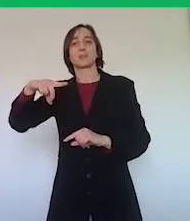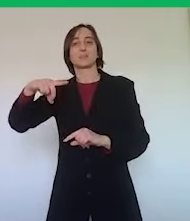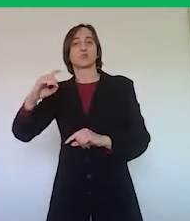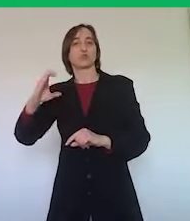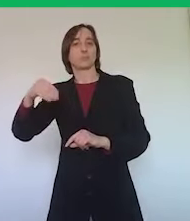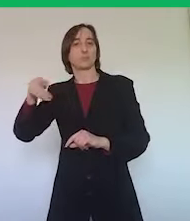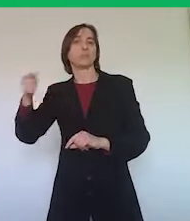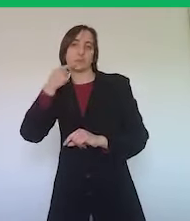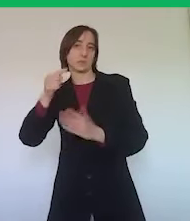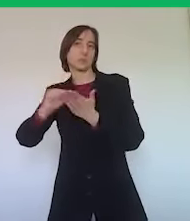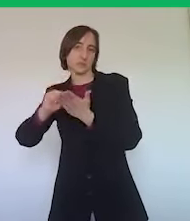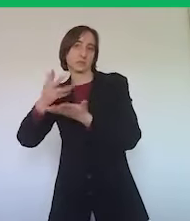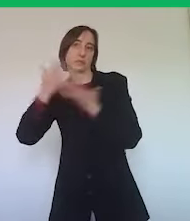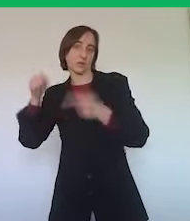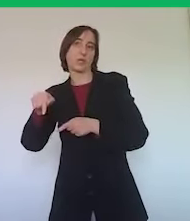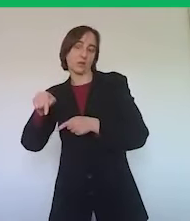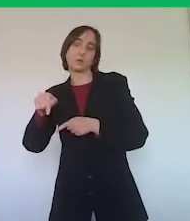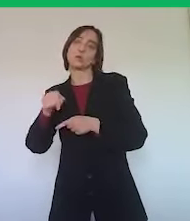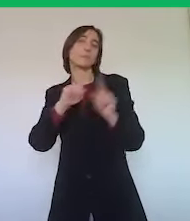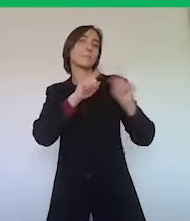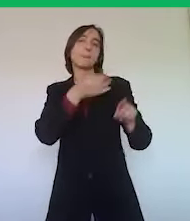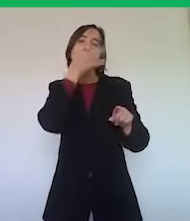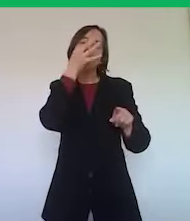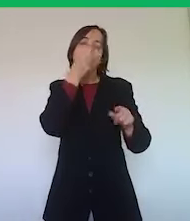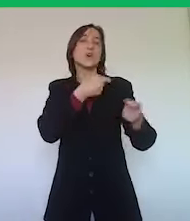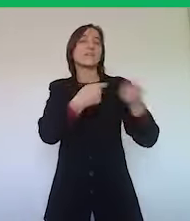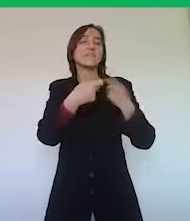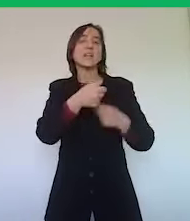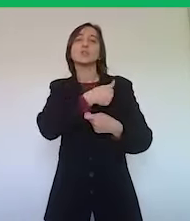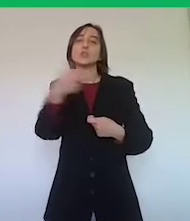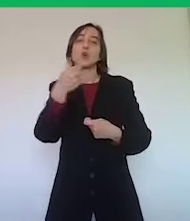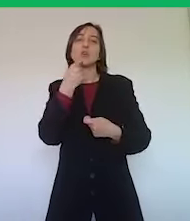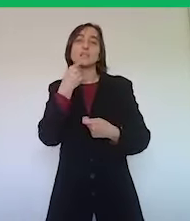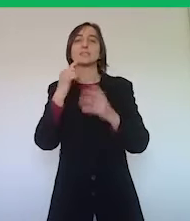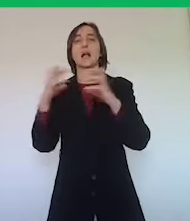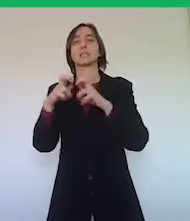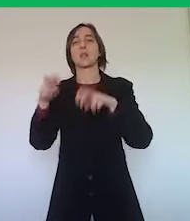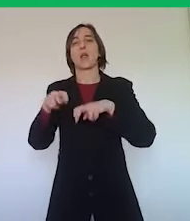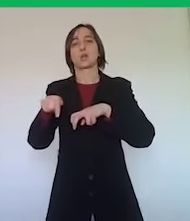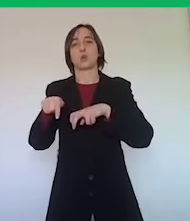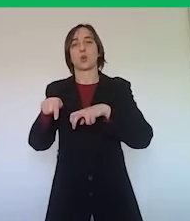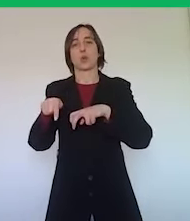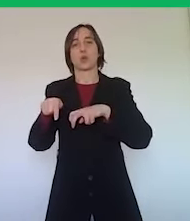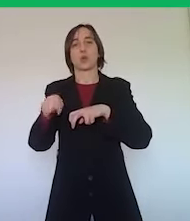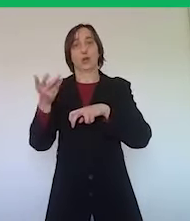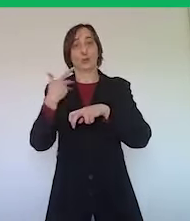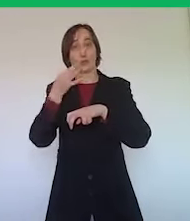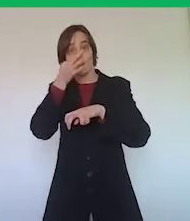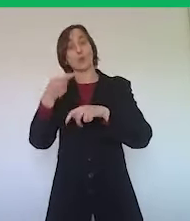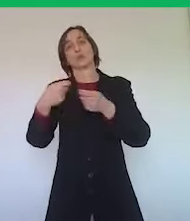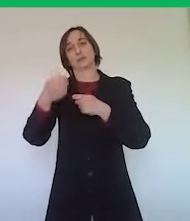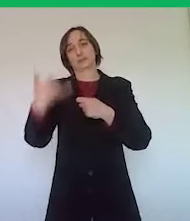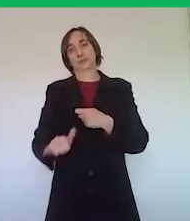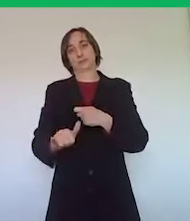vendita dei fiori è consentita solamente all'interno delle aziende agricole. Mi hanno scritto anche